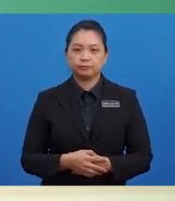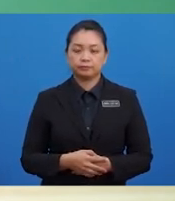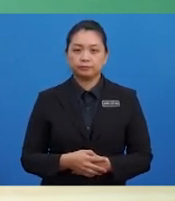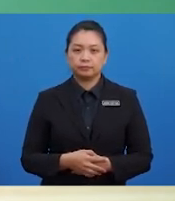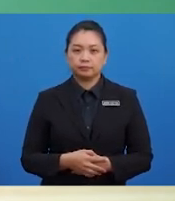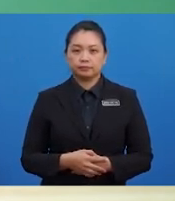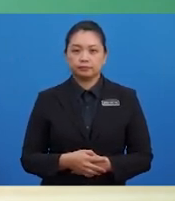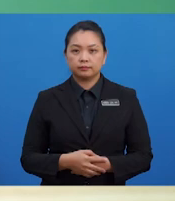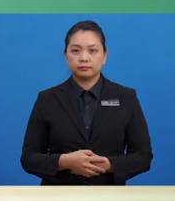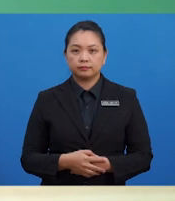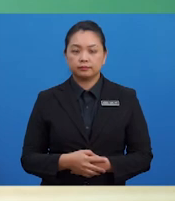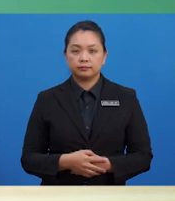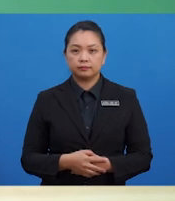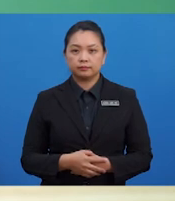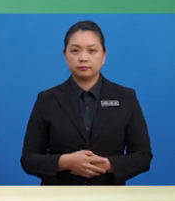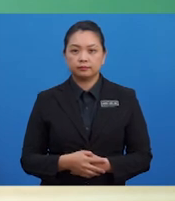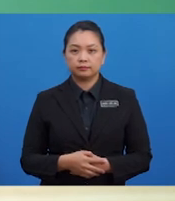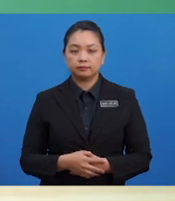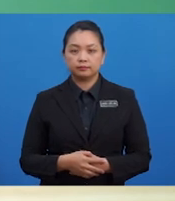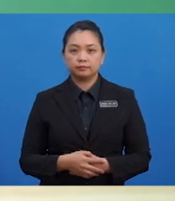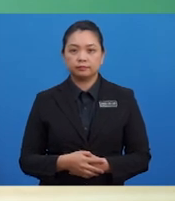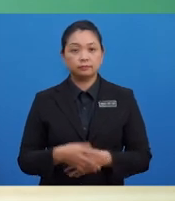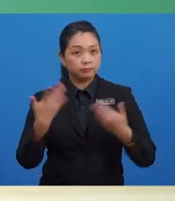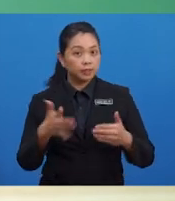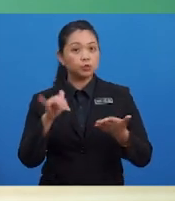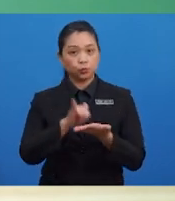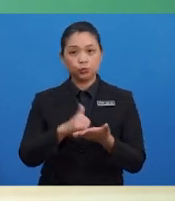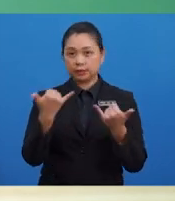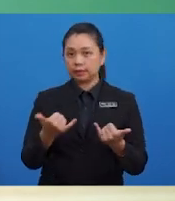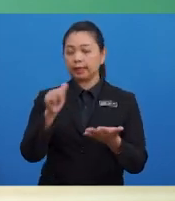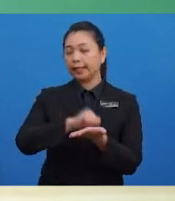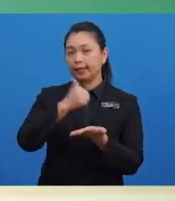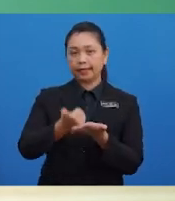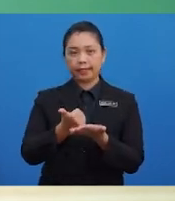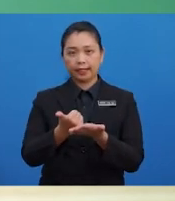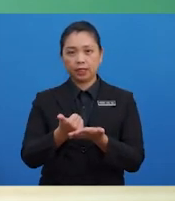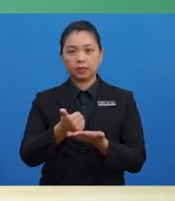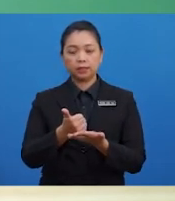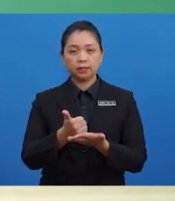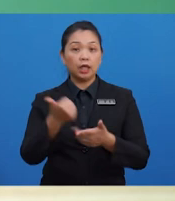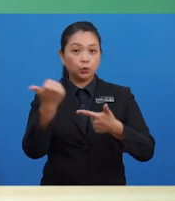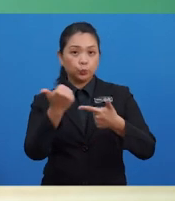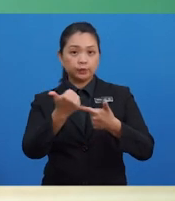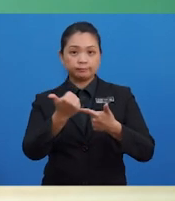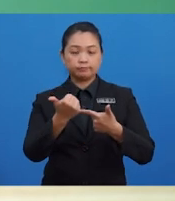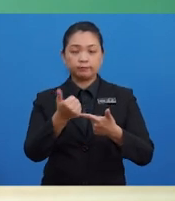Kita teruskan pula dengan akaun yang kedua iaitu akaun insurans.